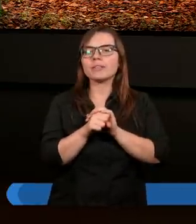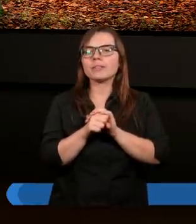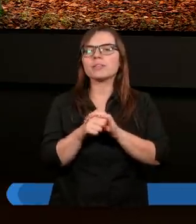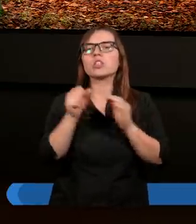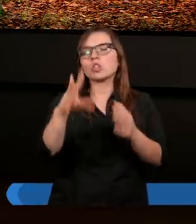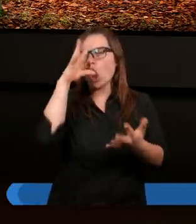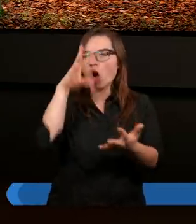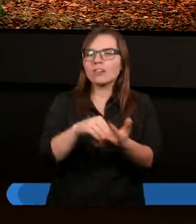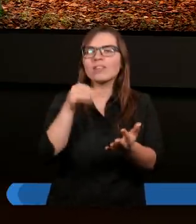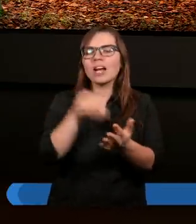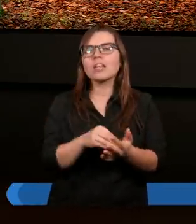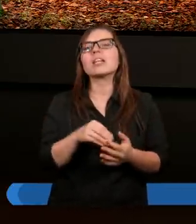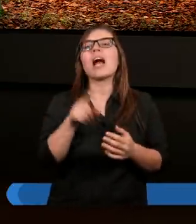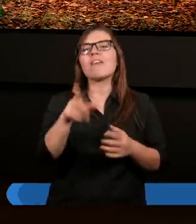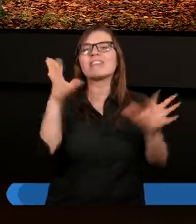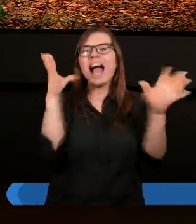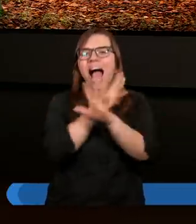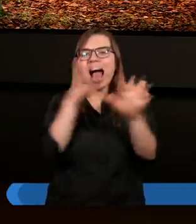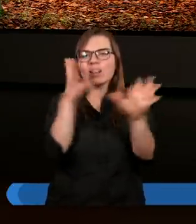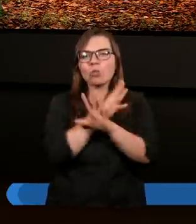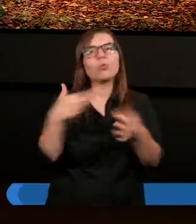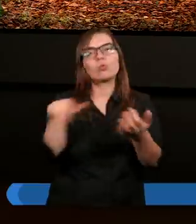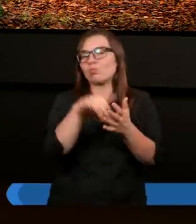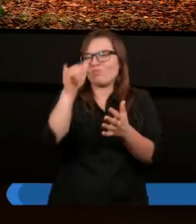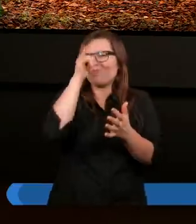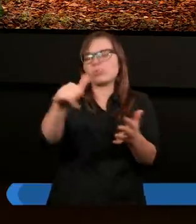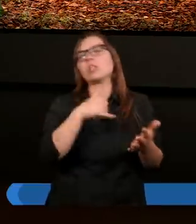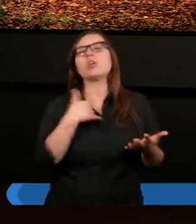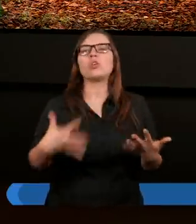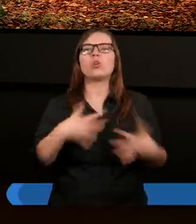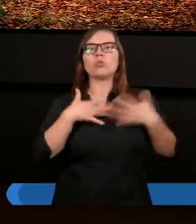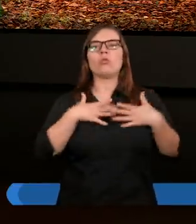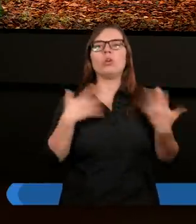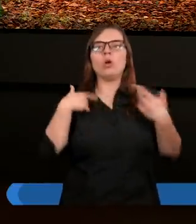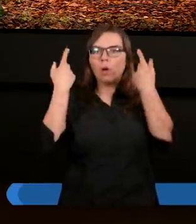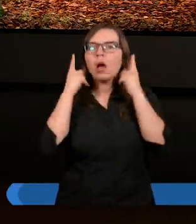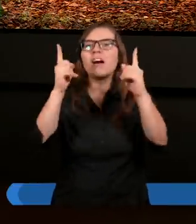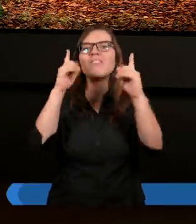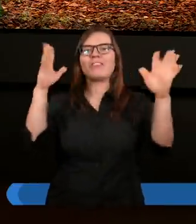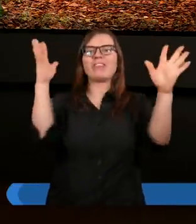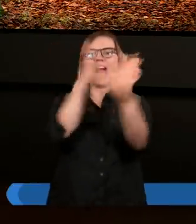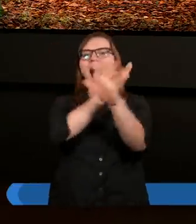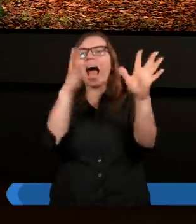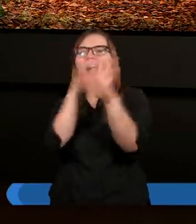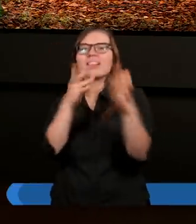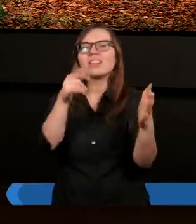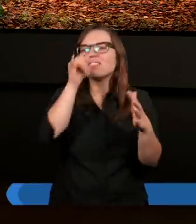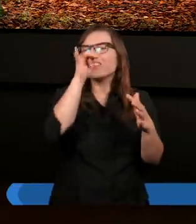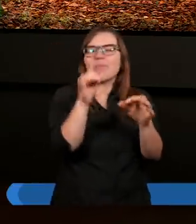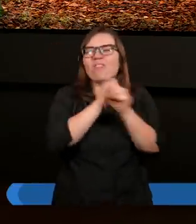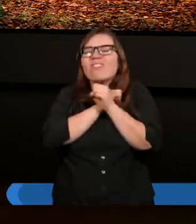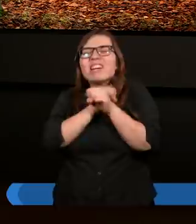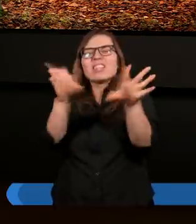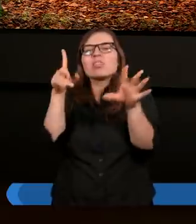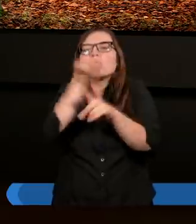do doświadczenia wiatru, którego nie da się dostrzec, którego nie da się zdefiniować,